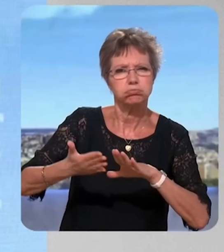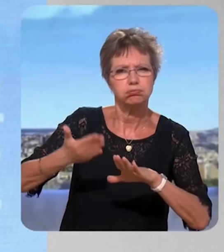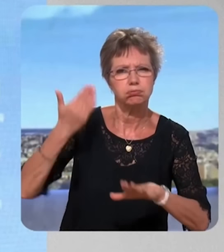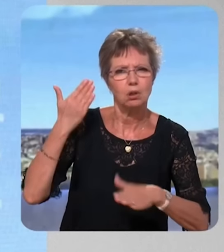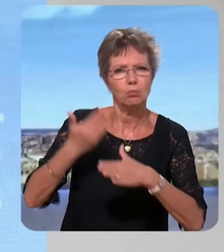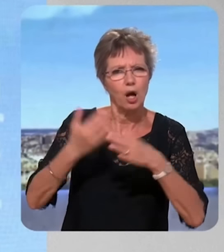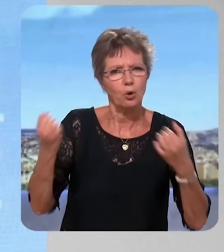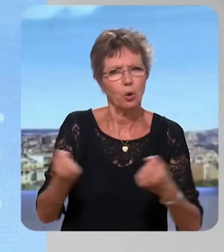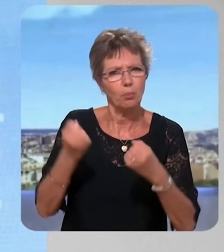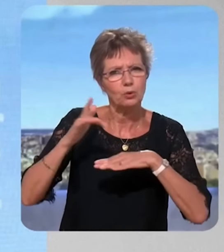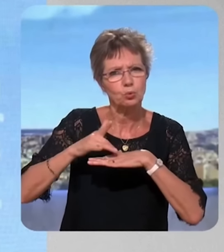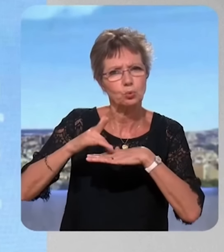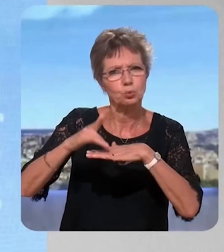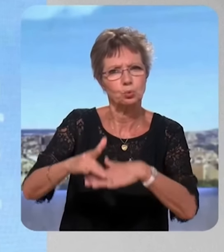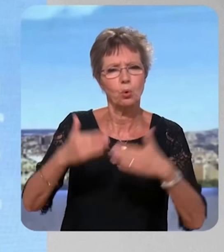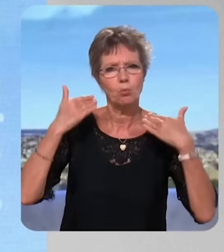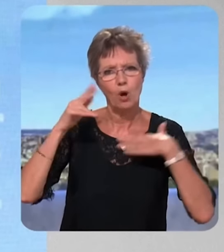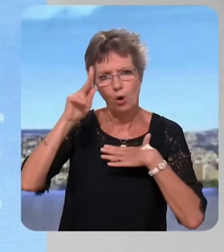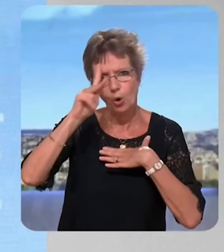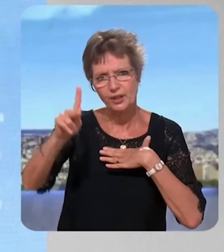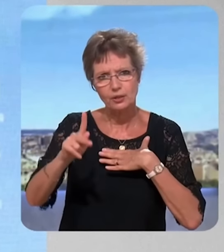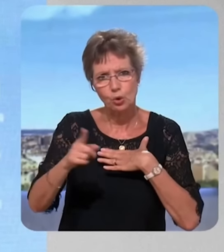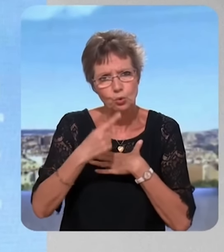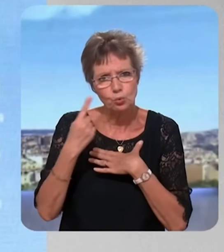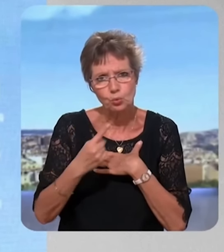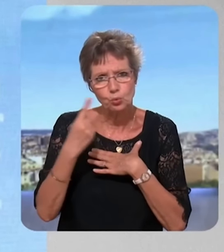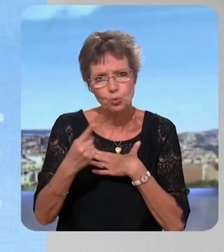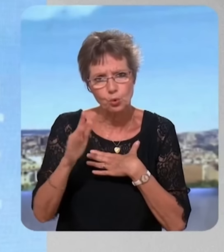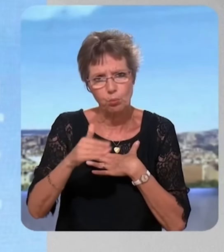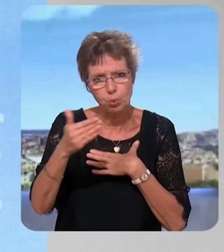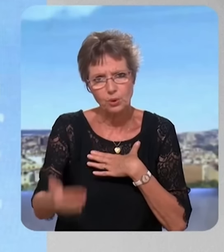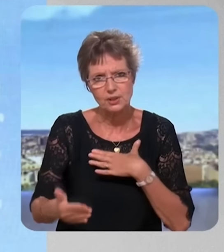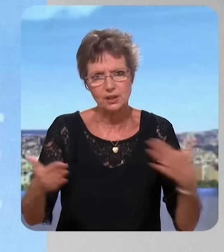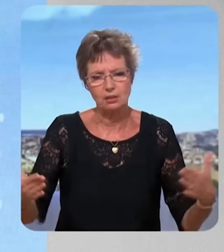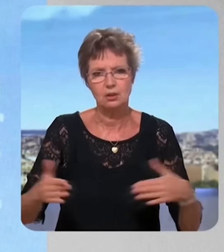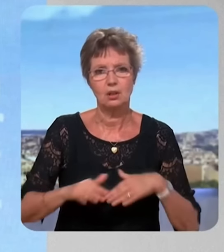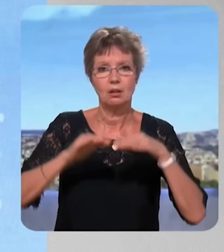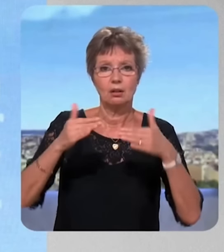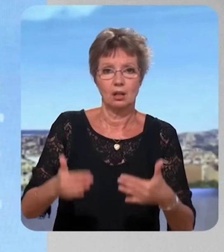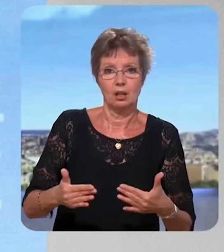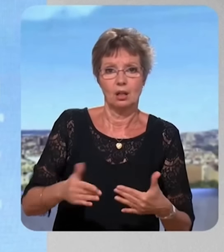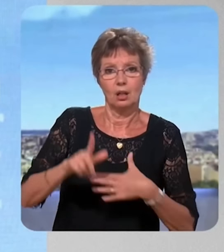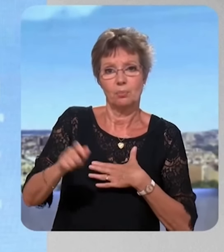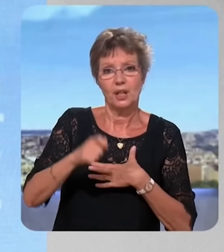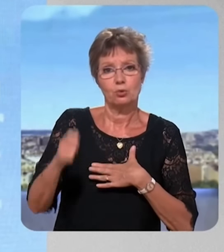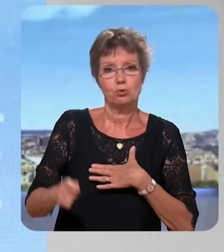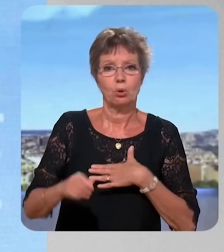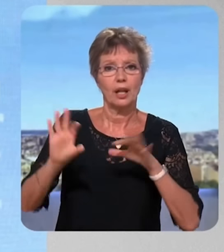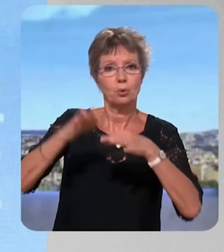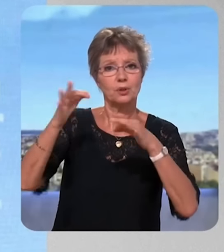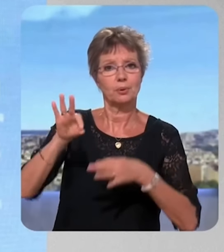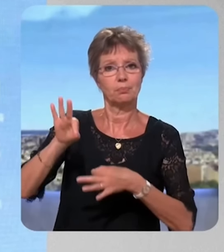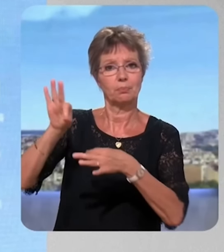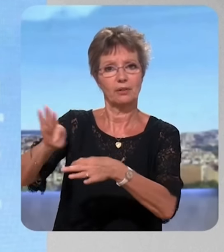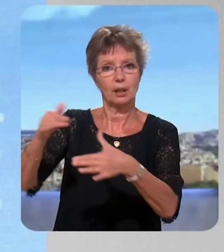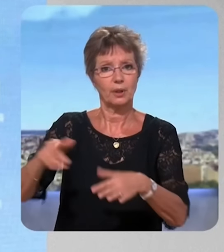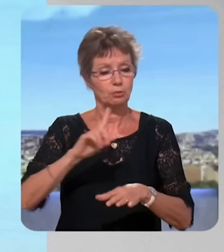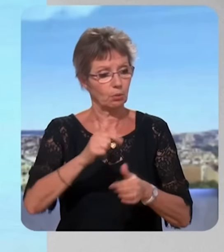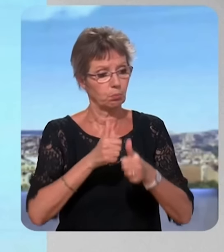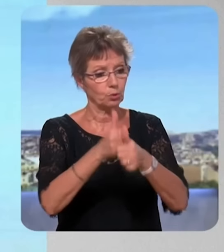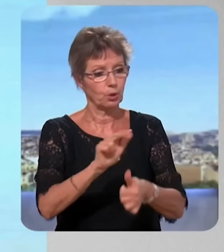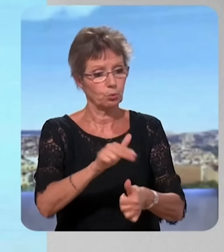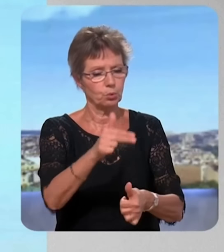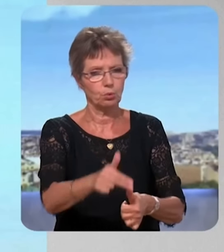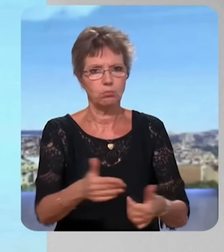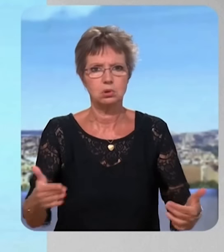campagnes et ma probité n'a jamais été remise en cause. Donc voilà, je prends date avec vous. Nous déposerons les comptes auprès de la Commission. Et porté plainte contre ces accusations